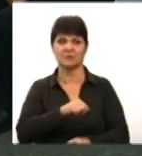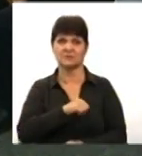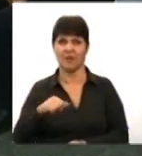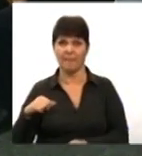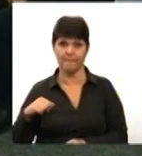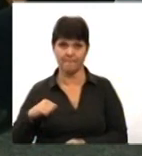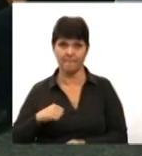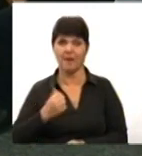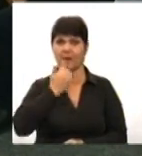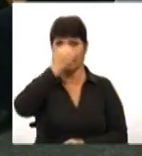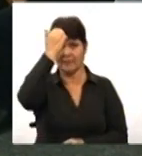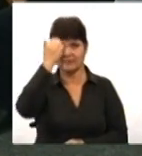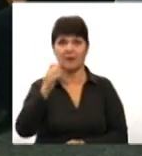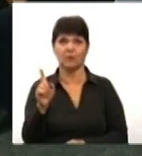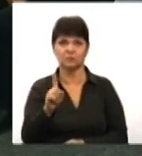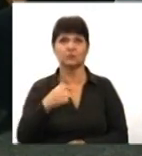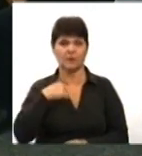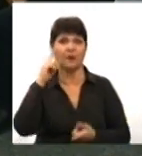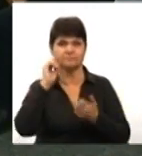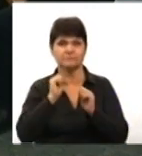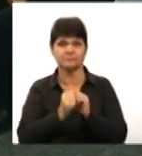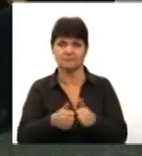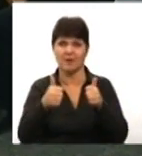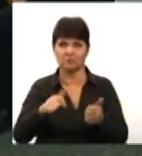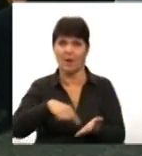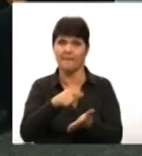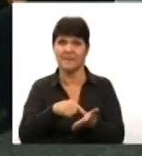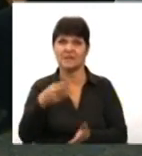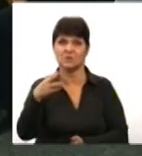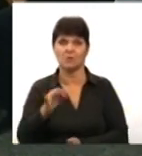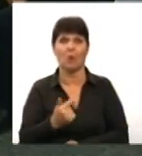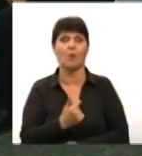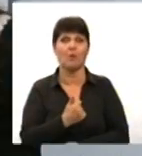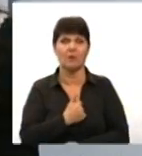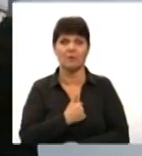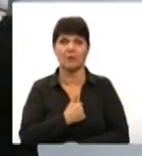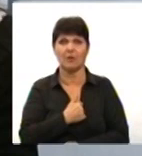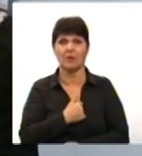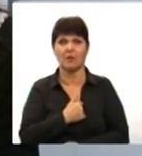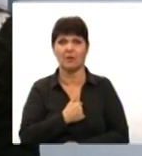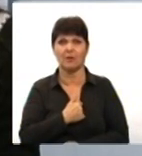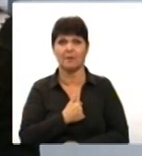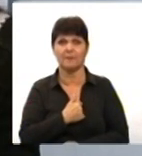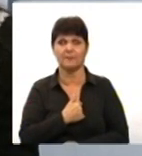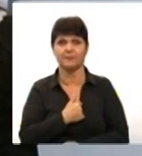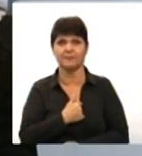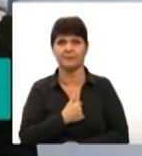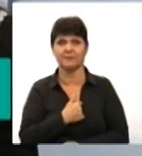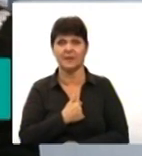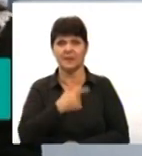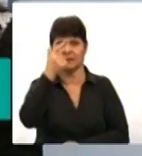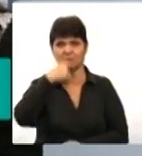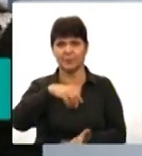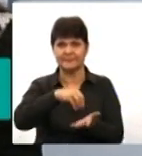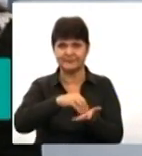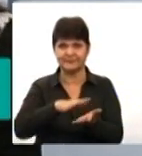дякуючи тому, що я добре пам'ятаю місто, я роблю деякі собі такі, знаєте, помітки-замітки.